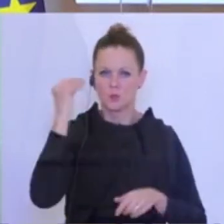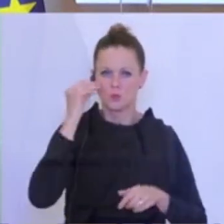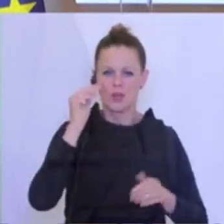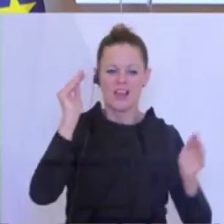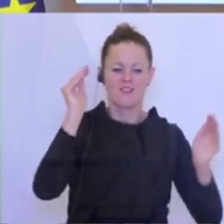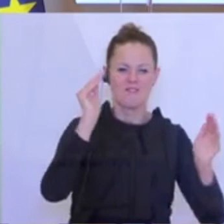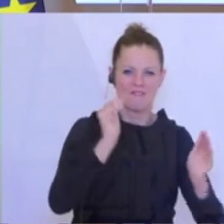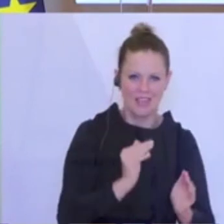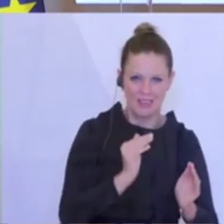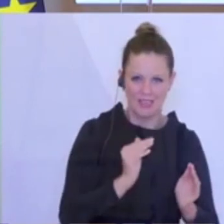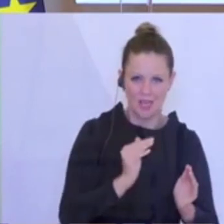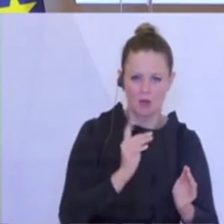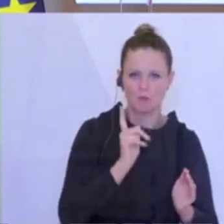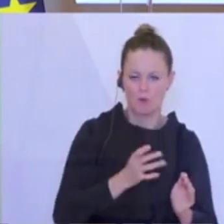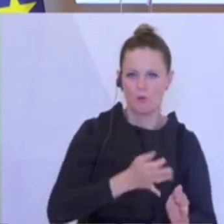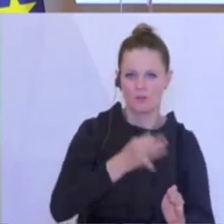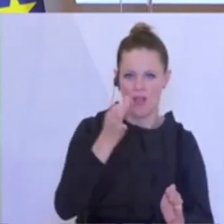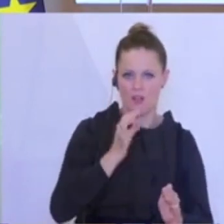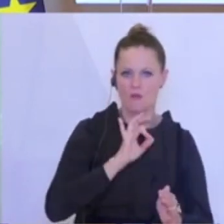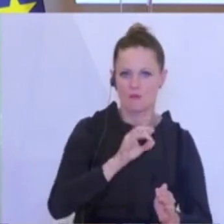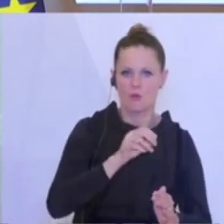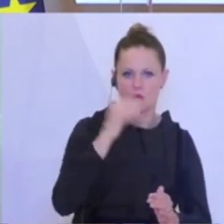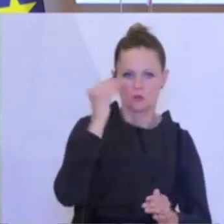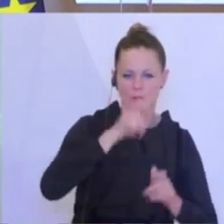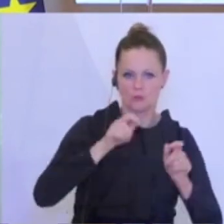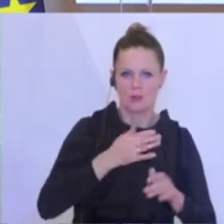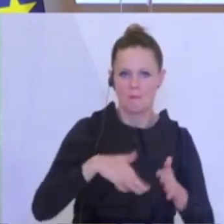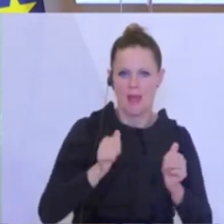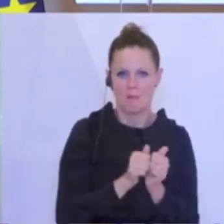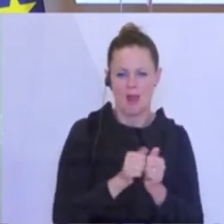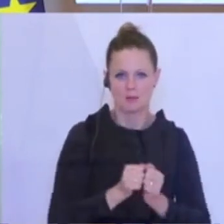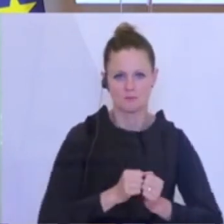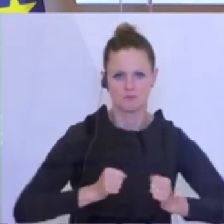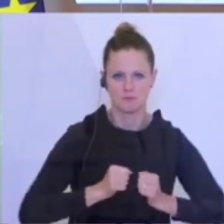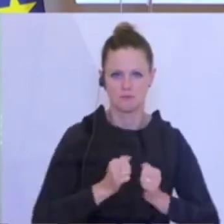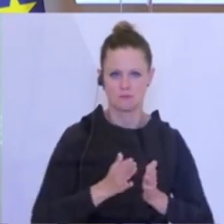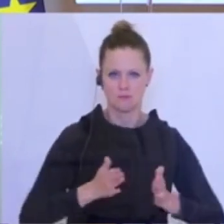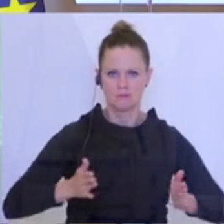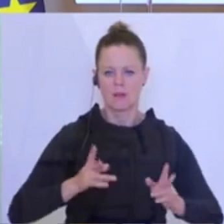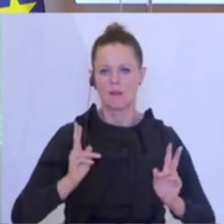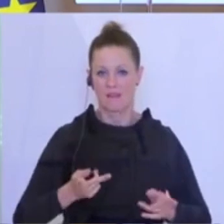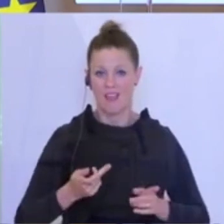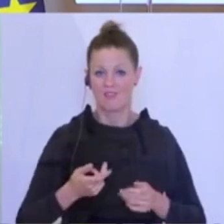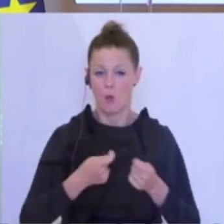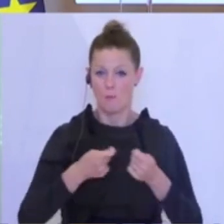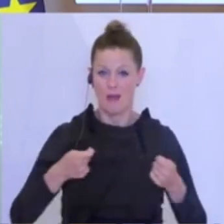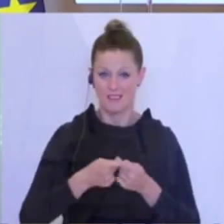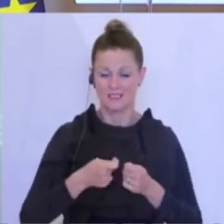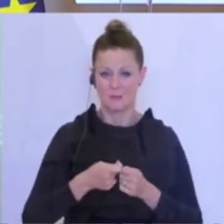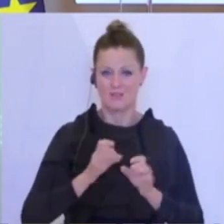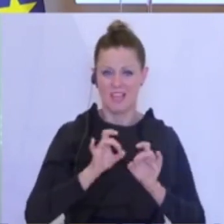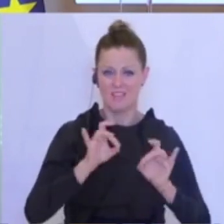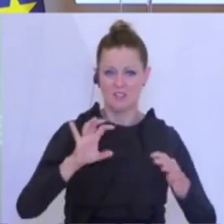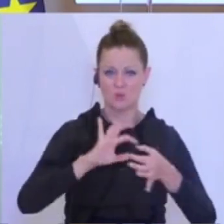Schule zu bringen und mehr Platz den Schülern zu ermöglichen. Das ist eine Maßnahme, um eben Infektionsketten zu